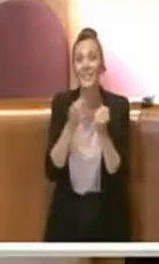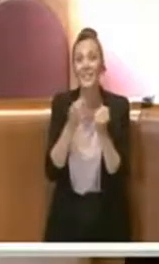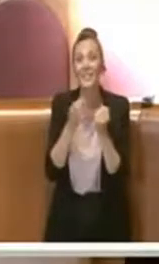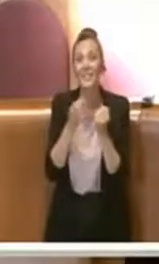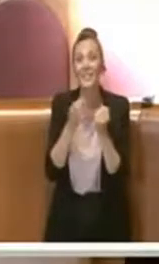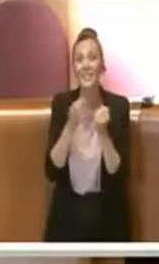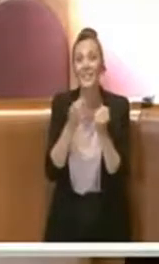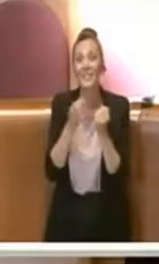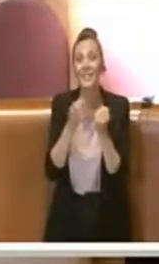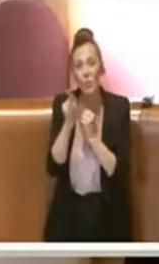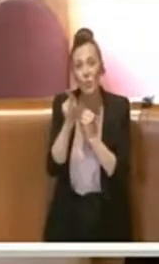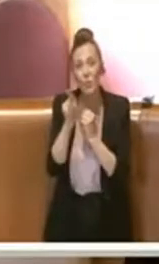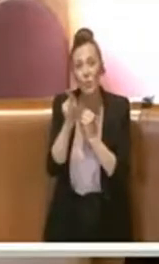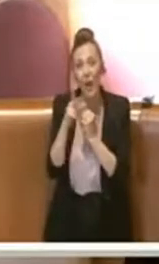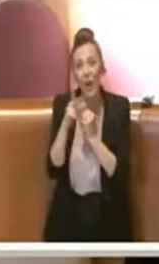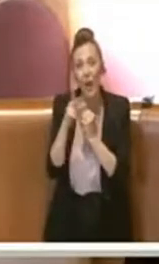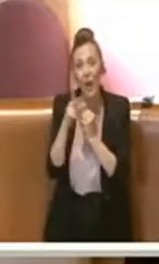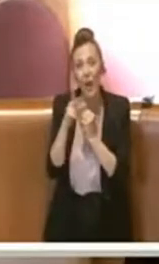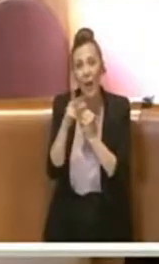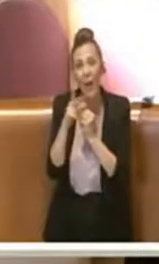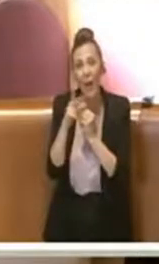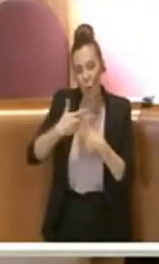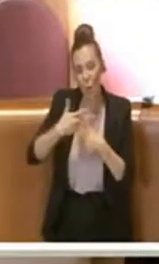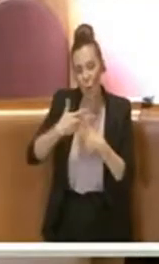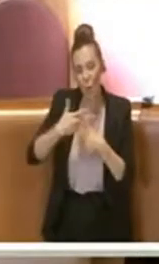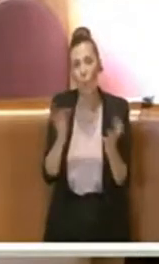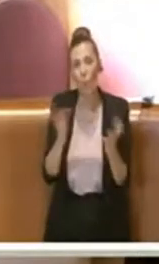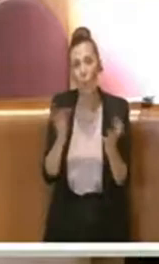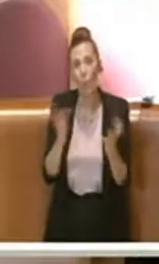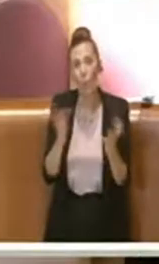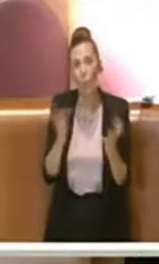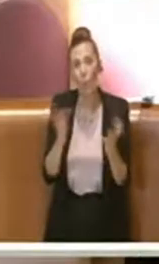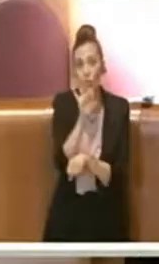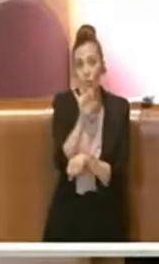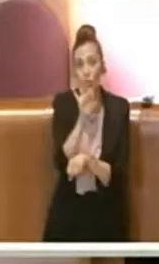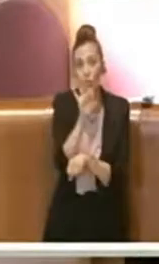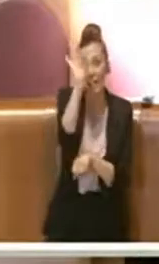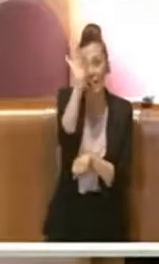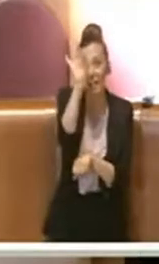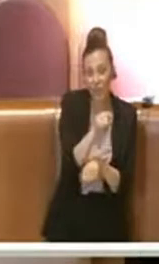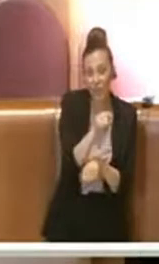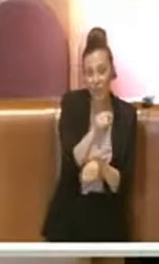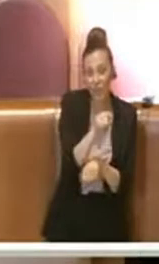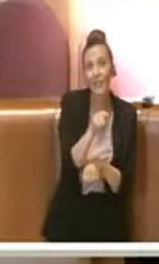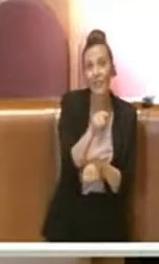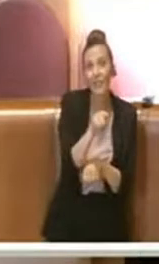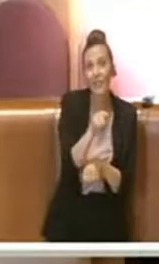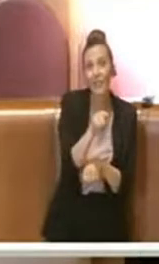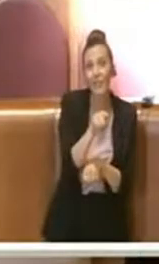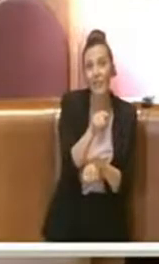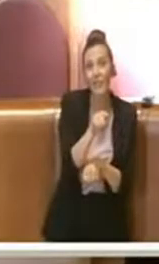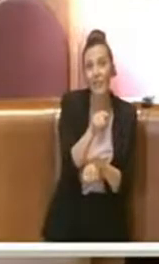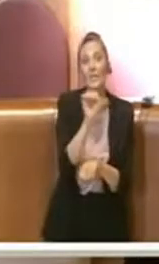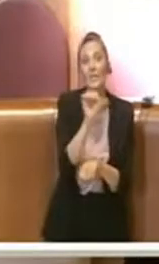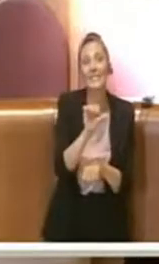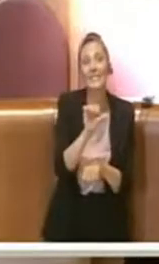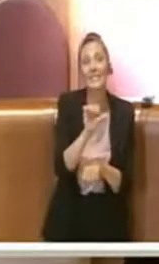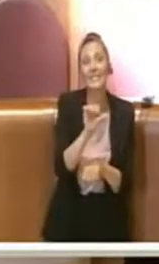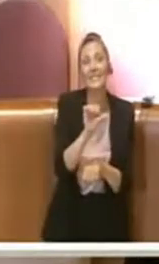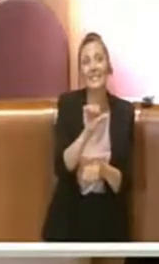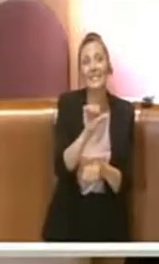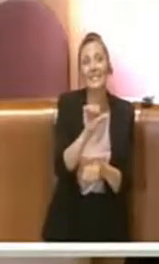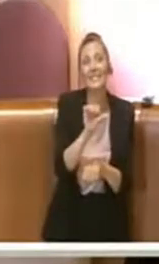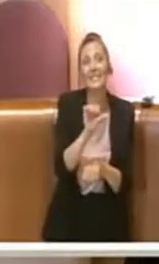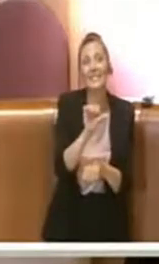percentuale prevista di occupazione solo pubblico dal 50% nel sito UNESCO e invece che l'80% al 70